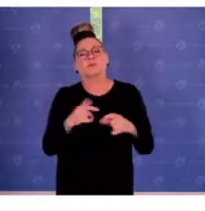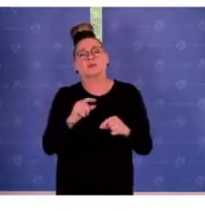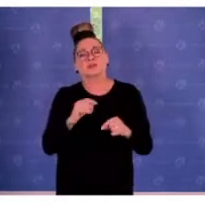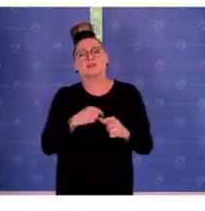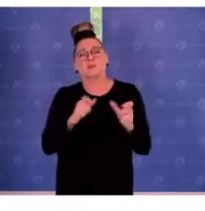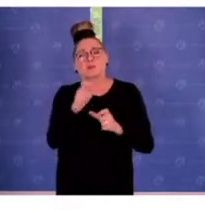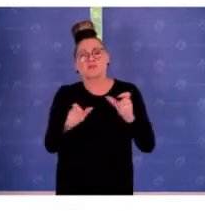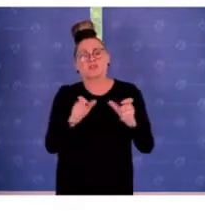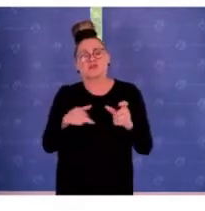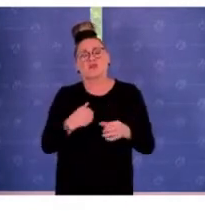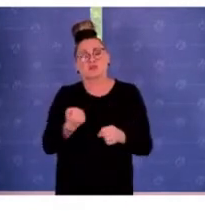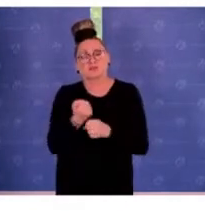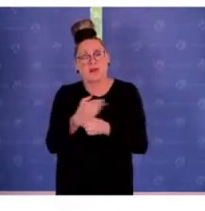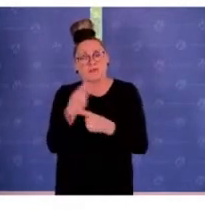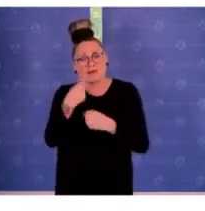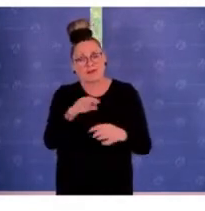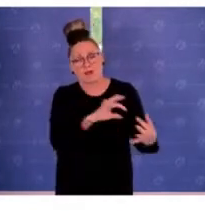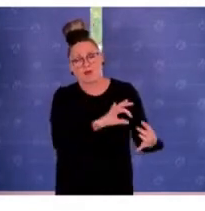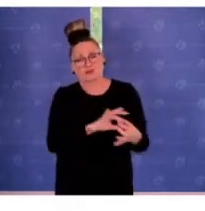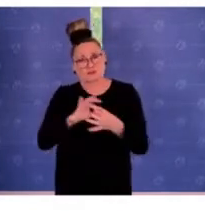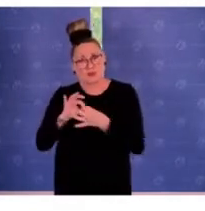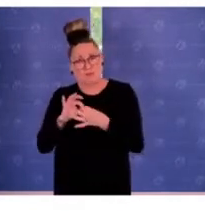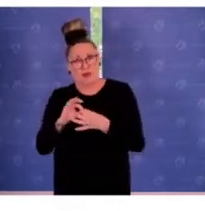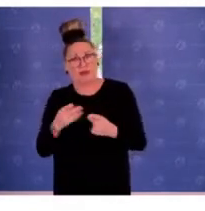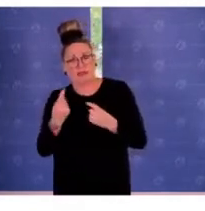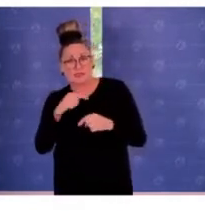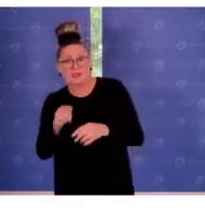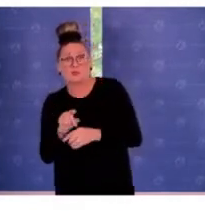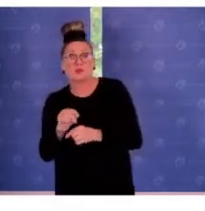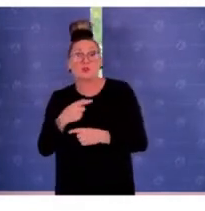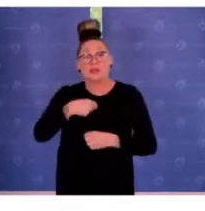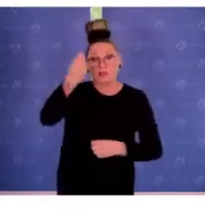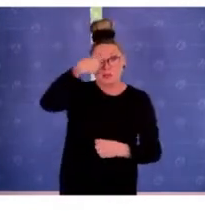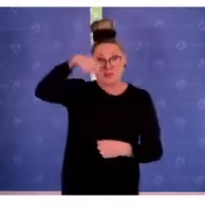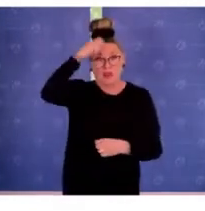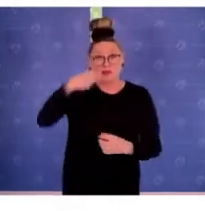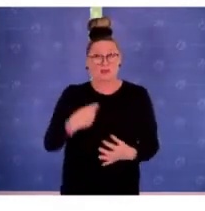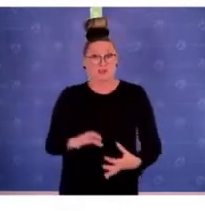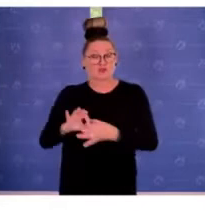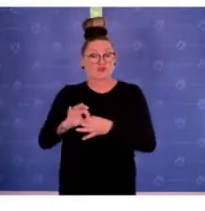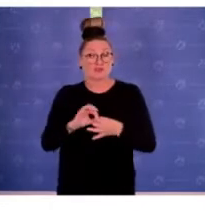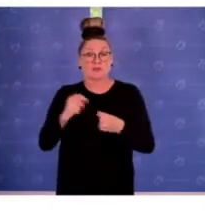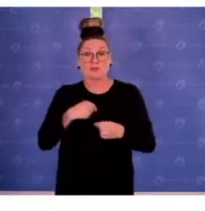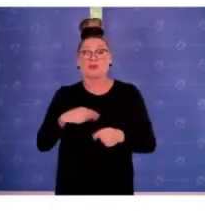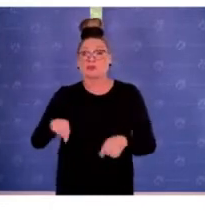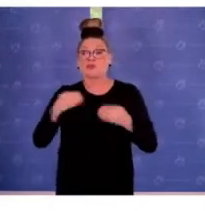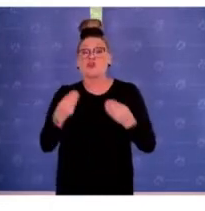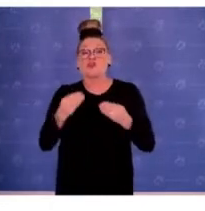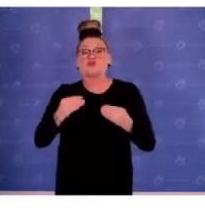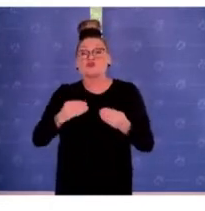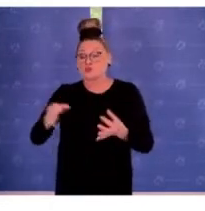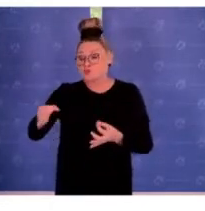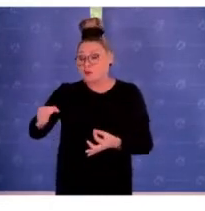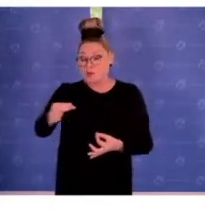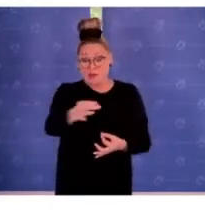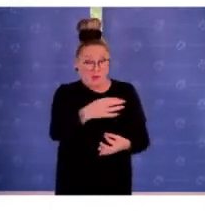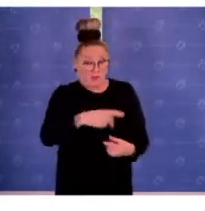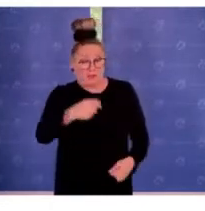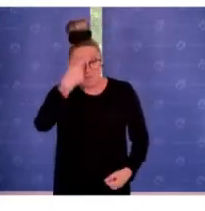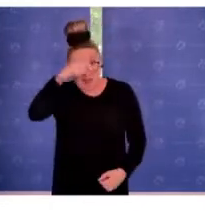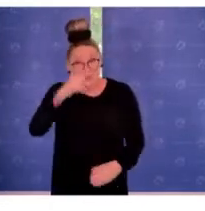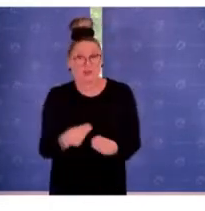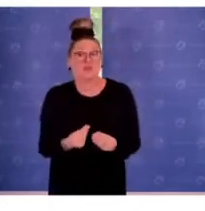abzuleiten. Einerseits in Bezug auf Berlin haben wir bestimmte Ballungsräume, lokale Ballungsräume, in denen